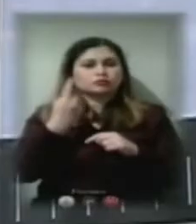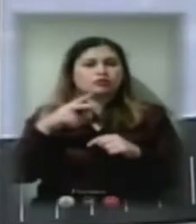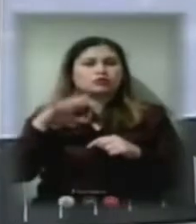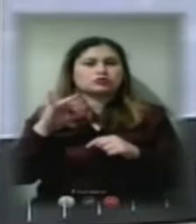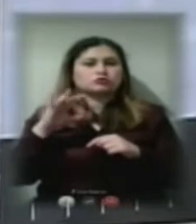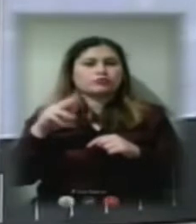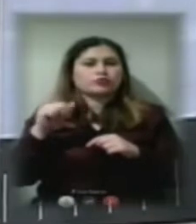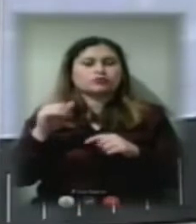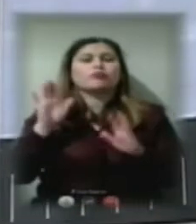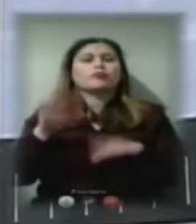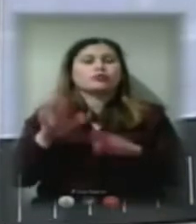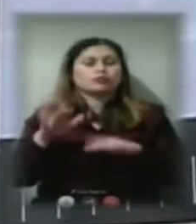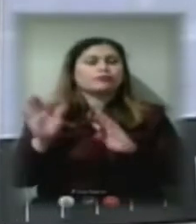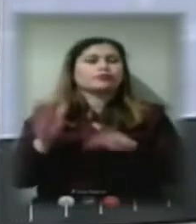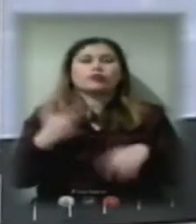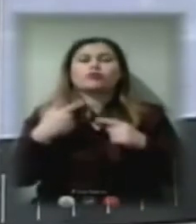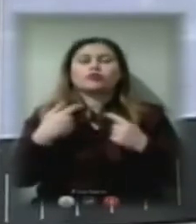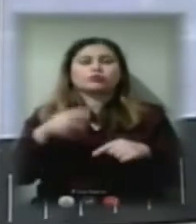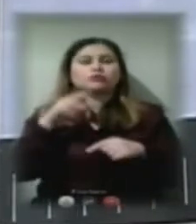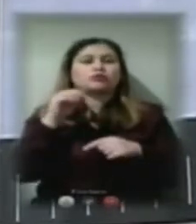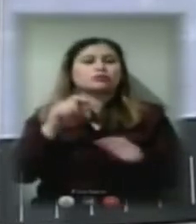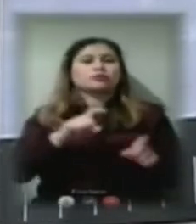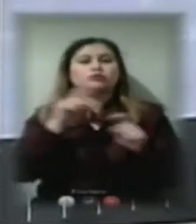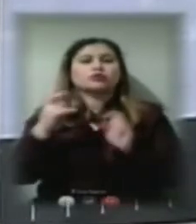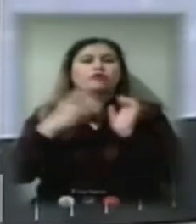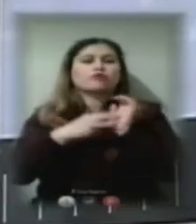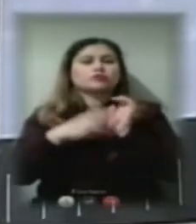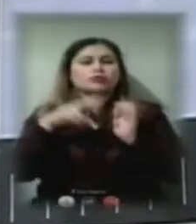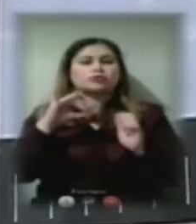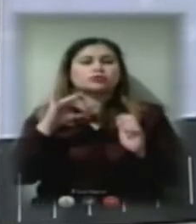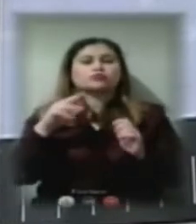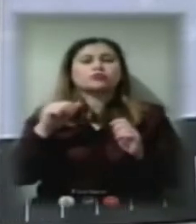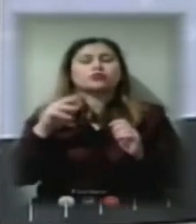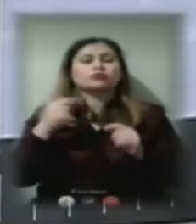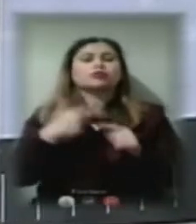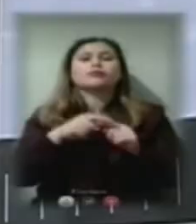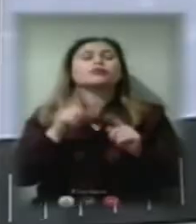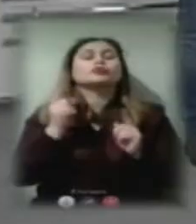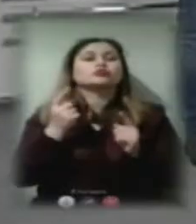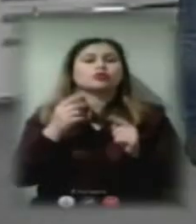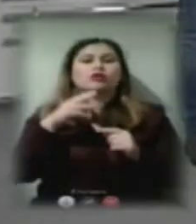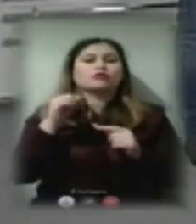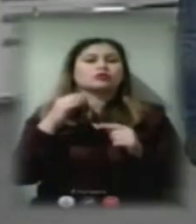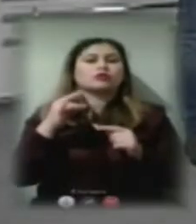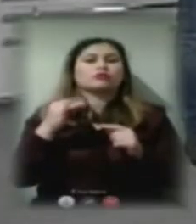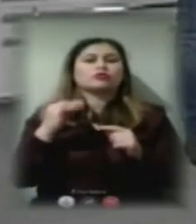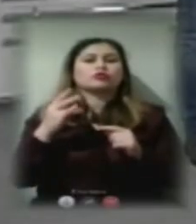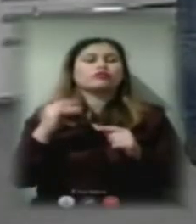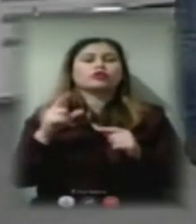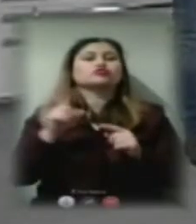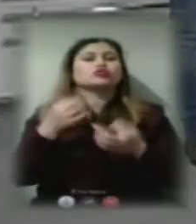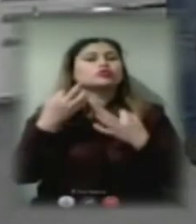згодом ця дата була перенесена на 8 листопада. От таке відтермінування, чи дозволило воно краще